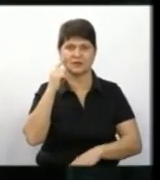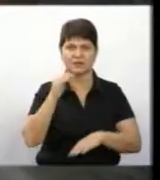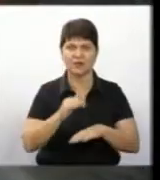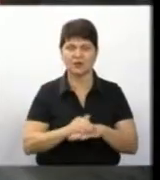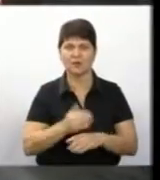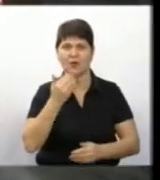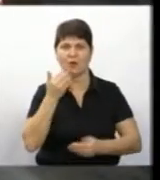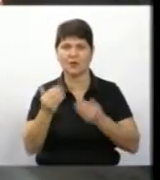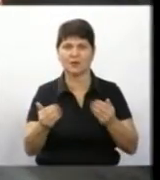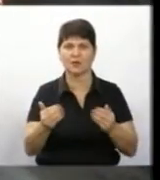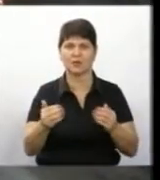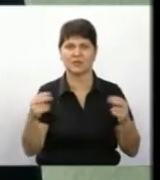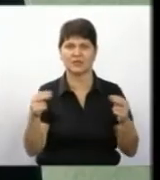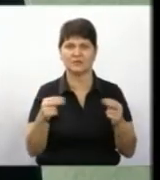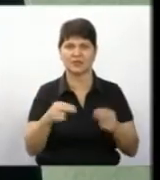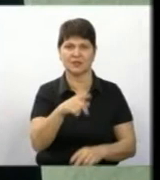опитують свідків.